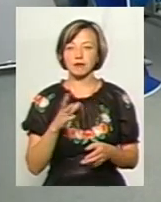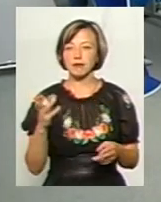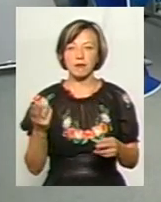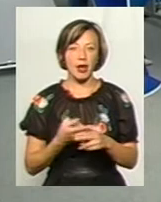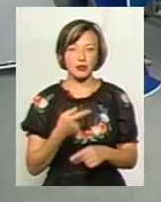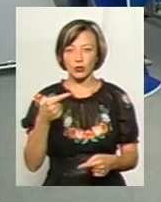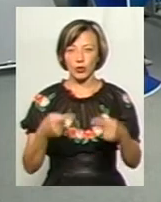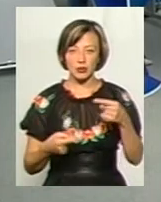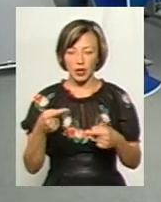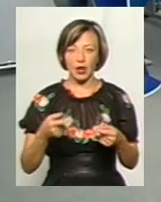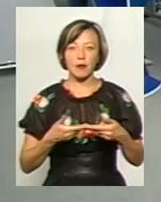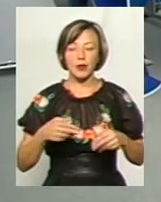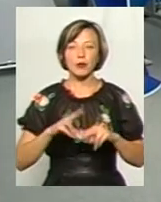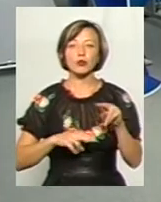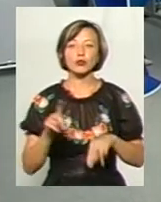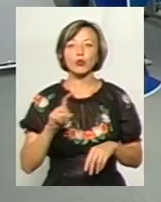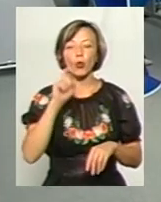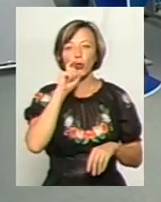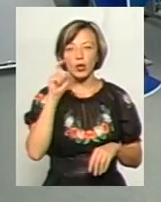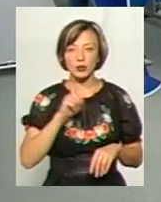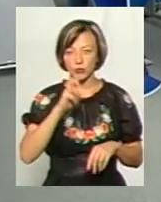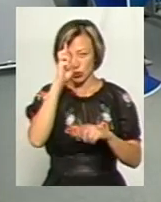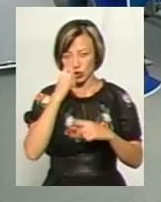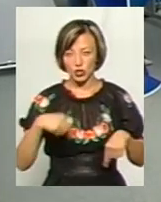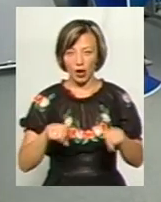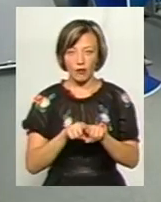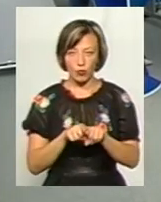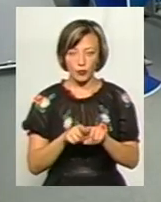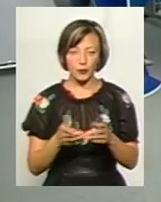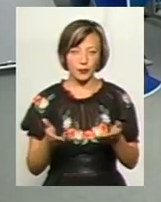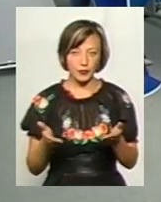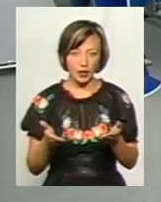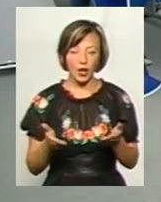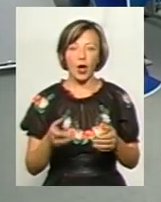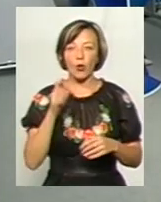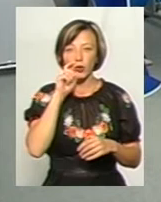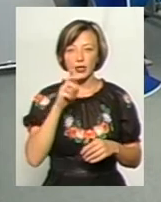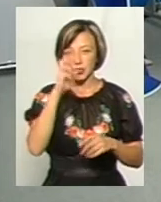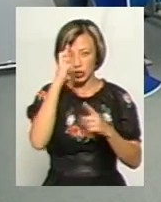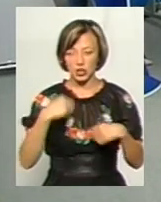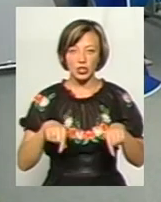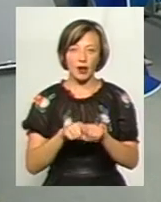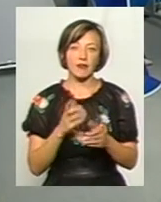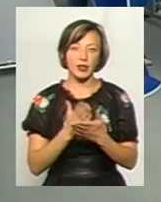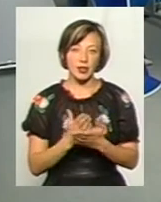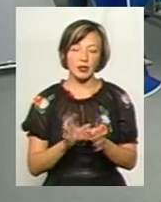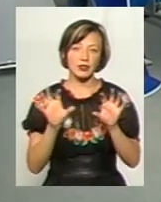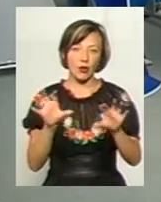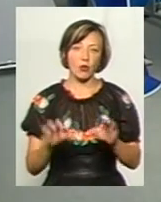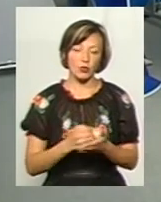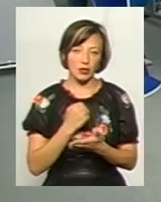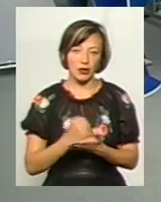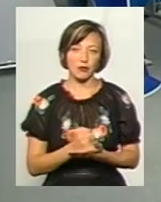Ми будуємо що? Українську державу. Українська держава є законодавча.